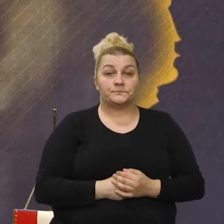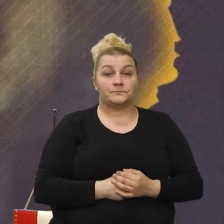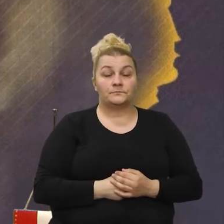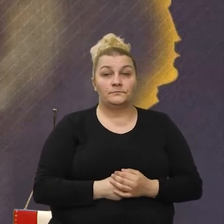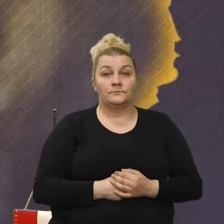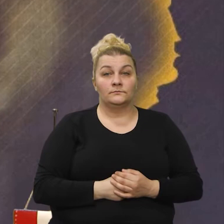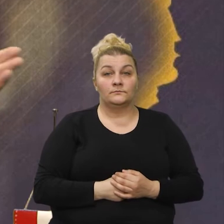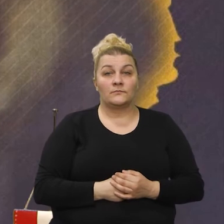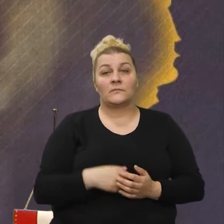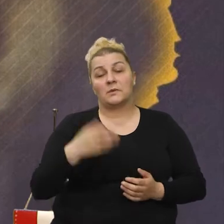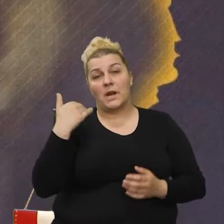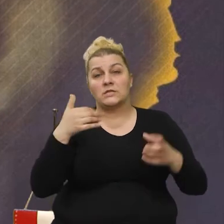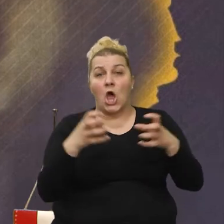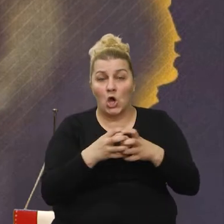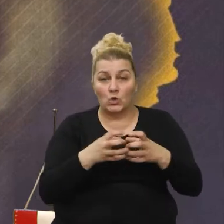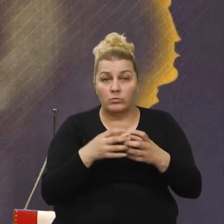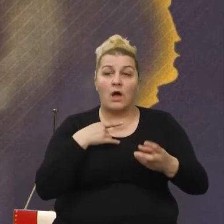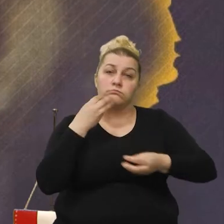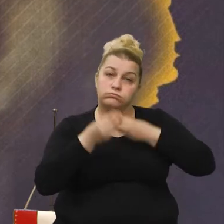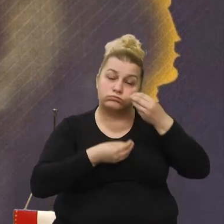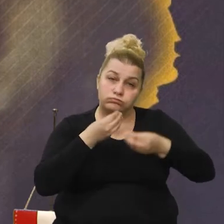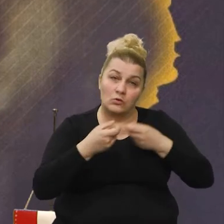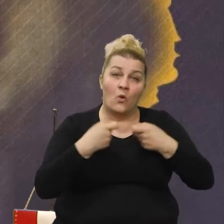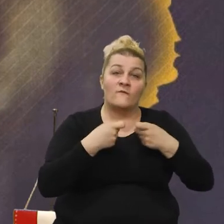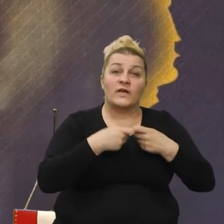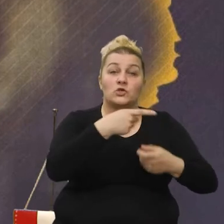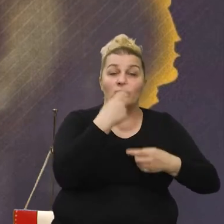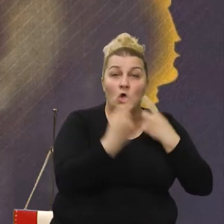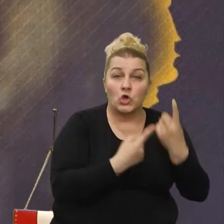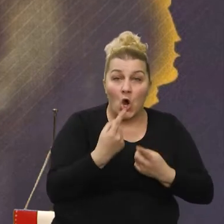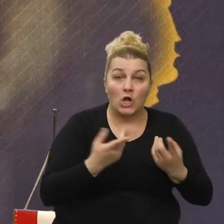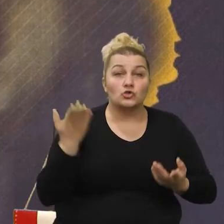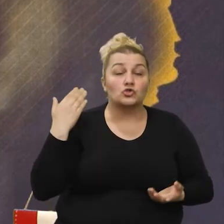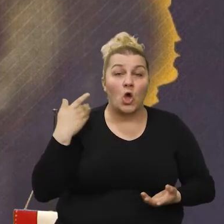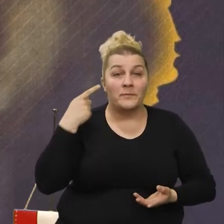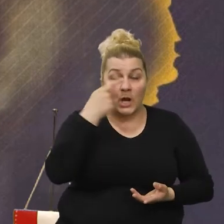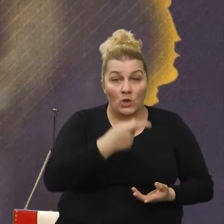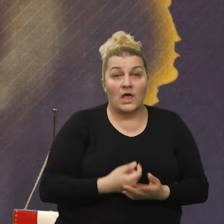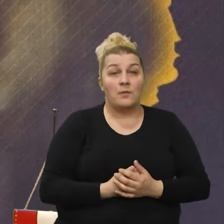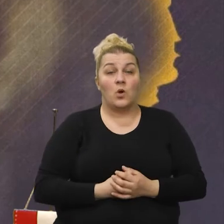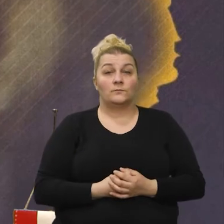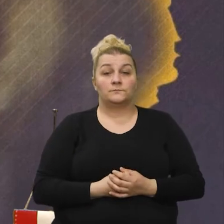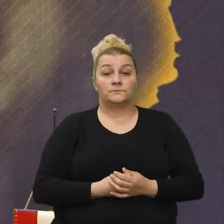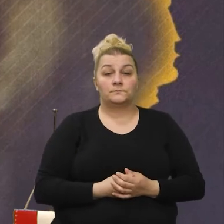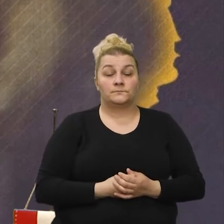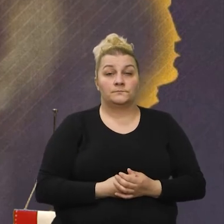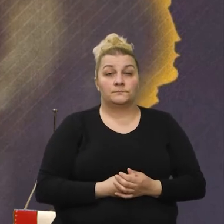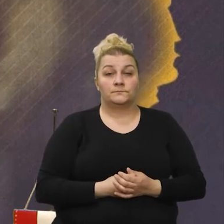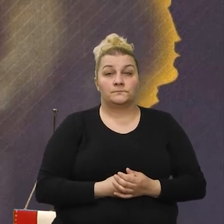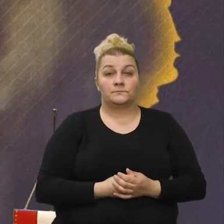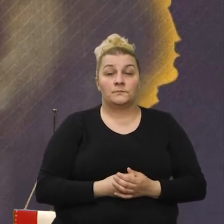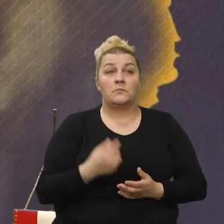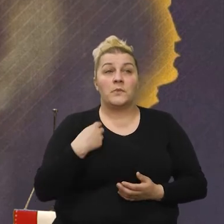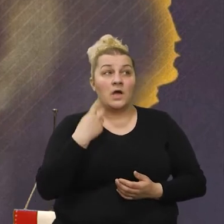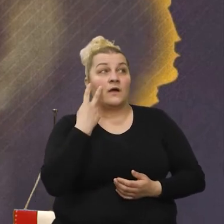jednoj grupi govorio o tom događaju, šta sam sve našao kad sam ušao u Dubrovnik, onda